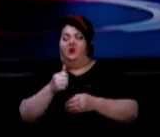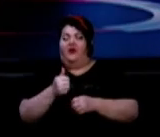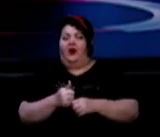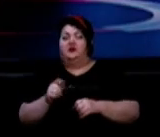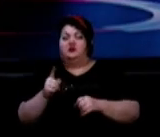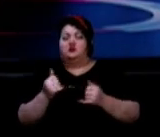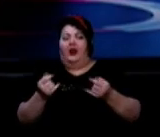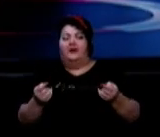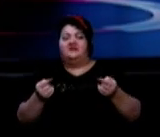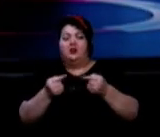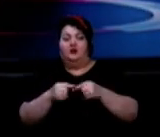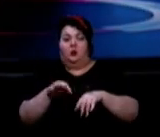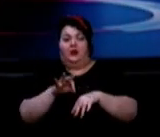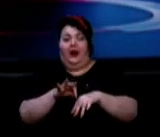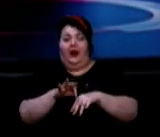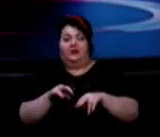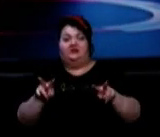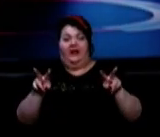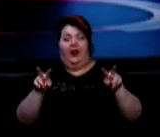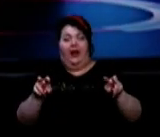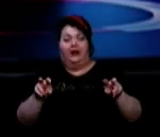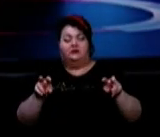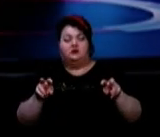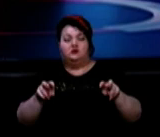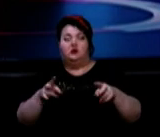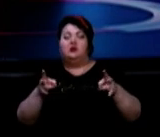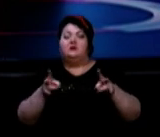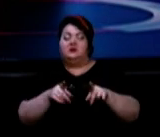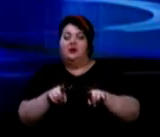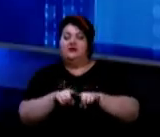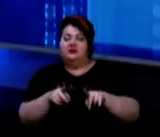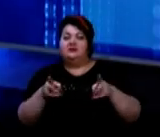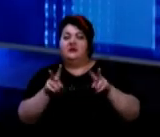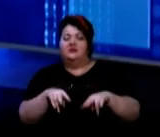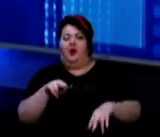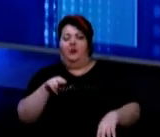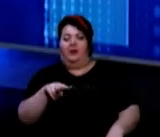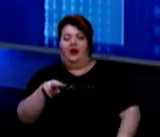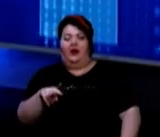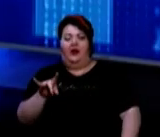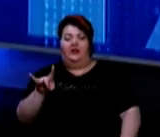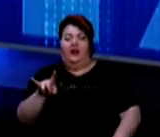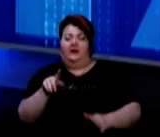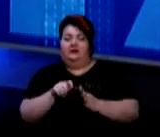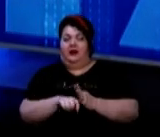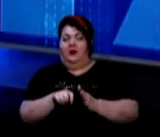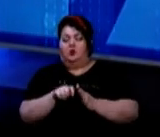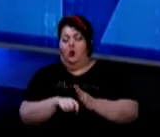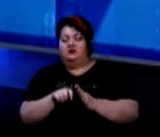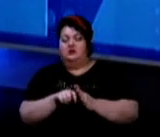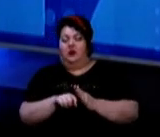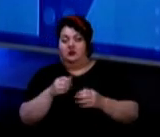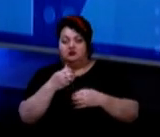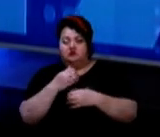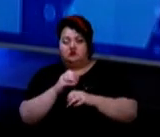діагнозу завершальна крапка залишається все-таки за ПЛР-діагностикою. Тобто